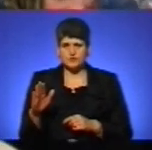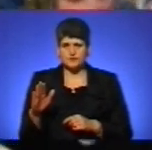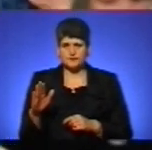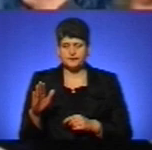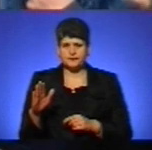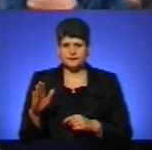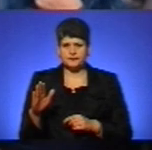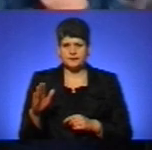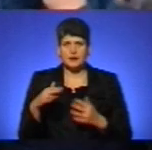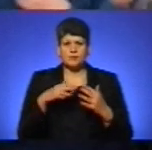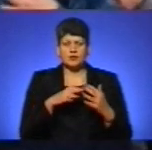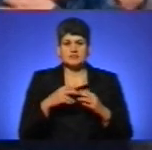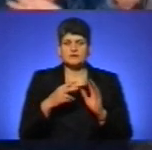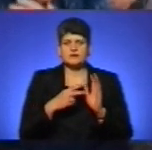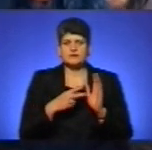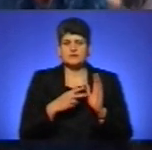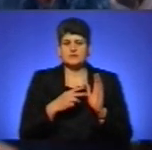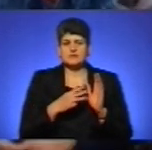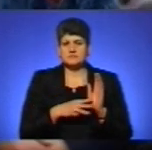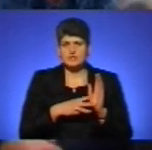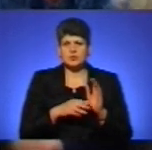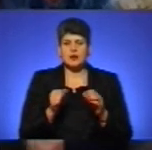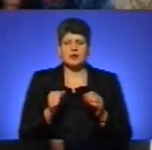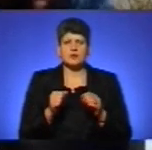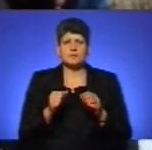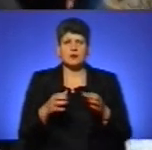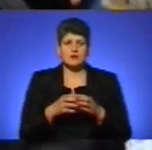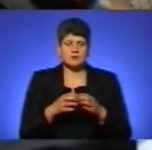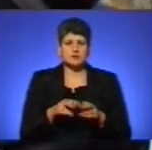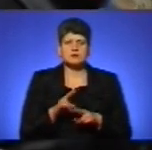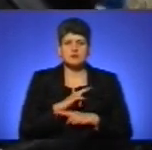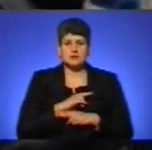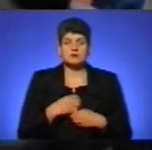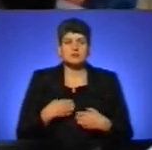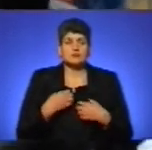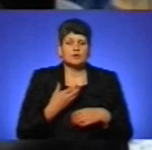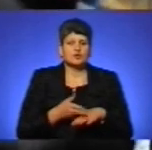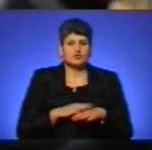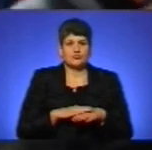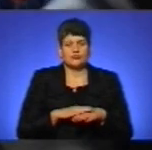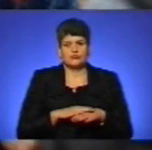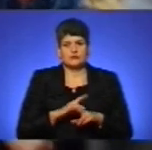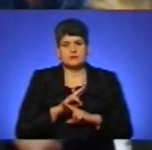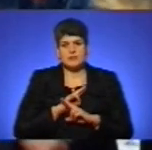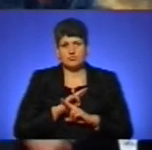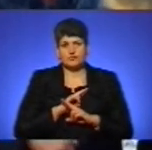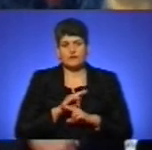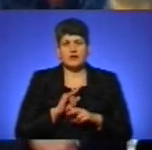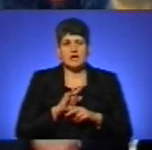боєць 80-й аеромобільної бригади, загинув страшною і тяжкою смертю аеропорту